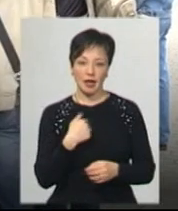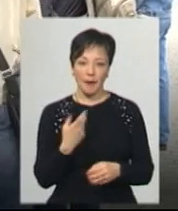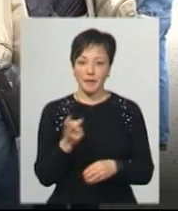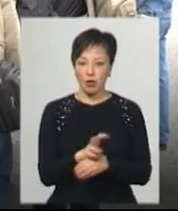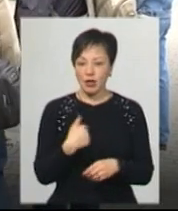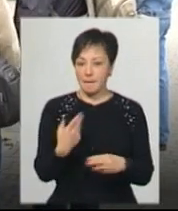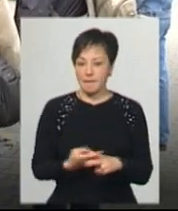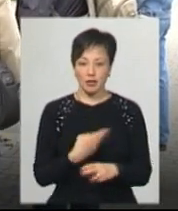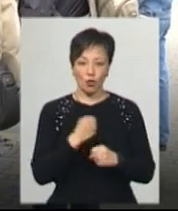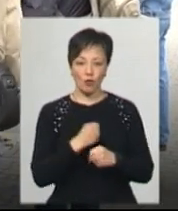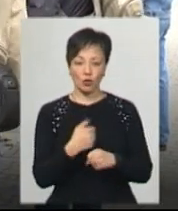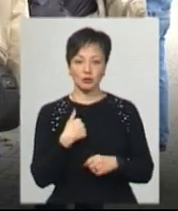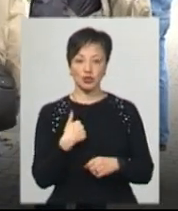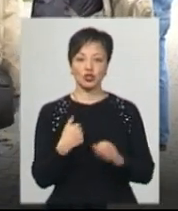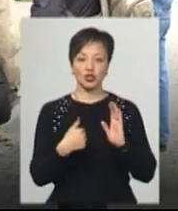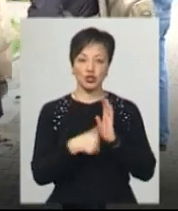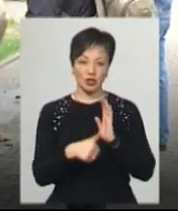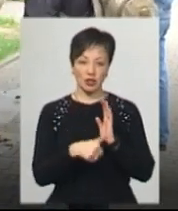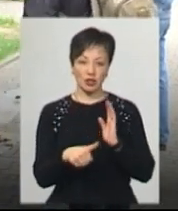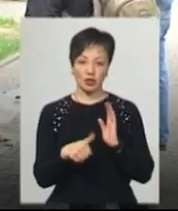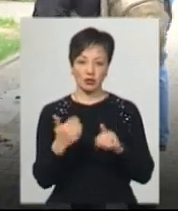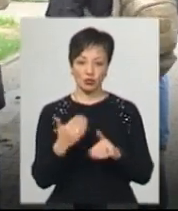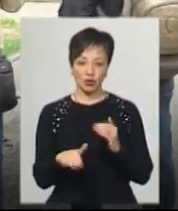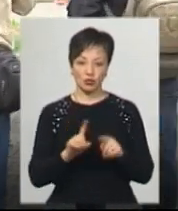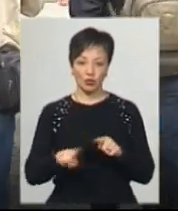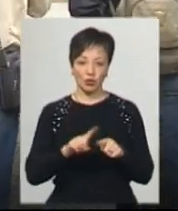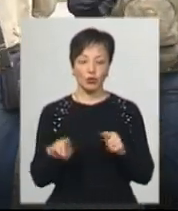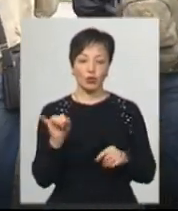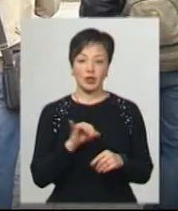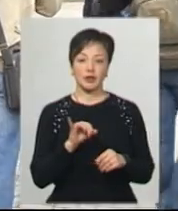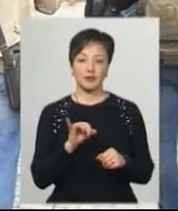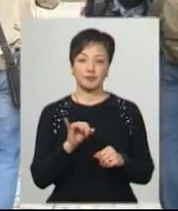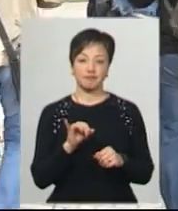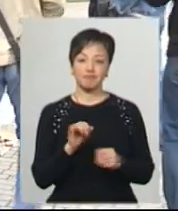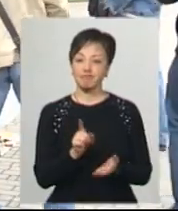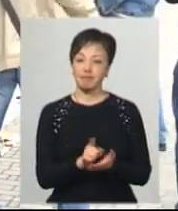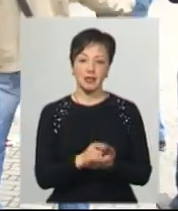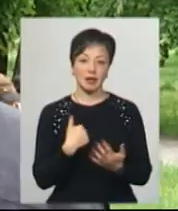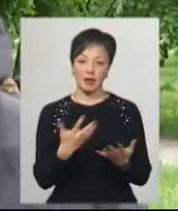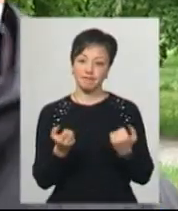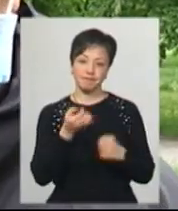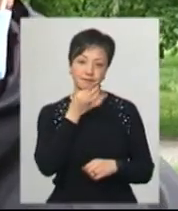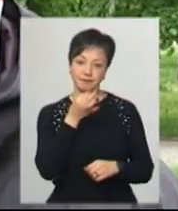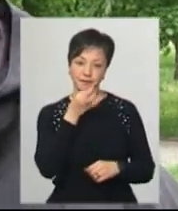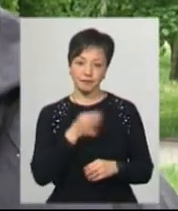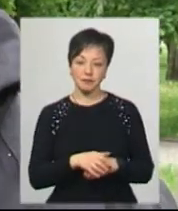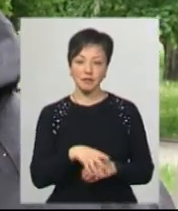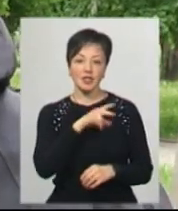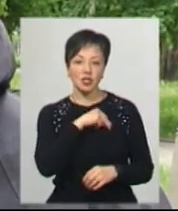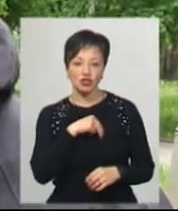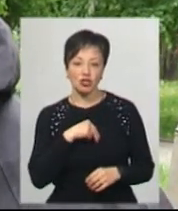без роботи, мені шостий десяток вже, і пенсію я не отримаю. Значки,